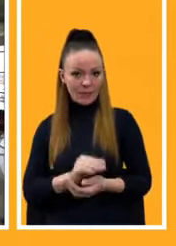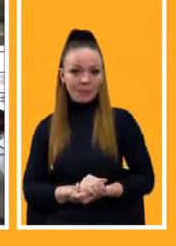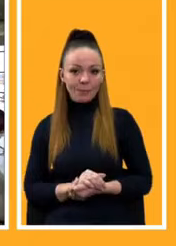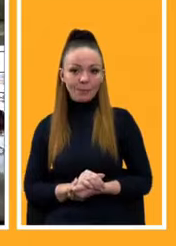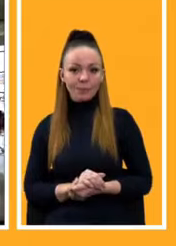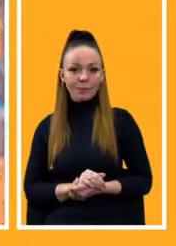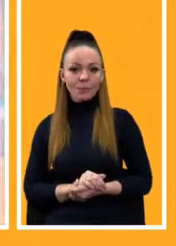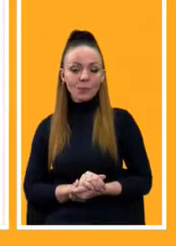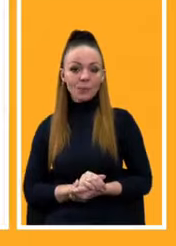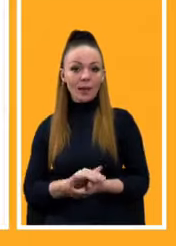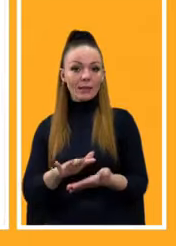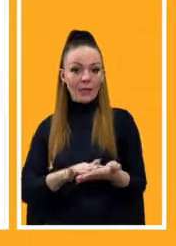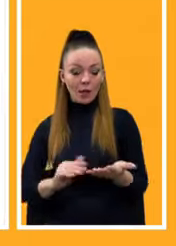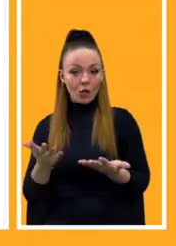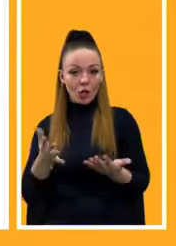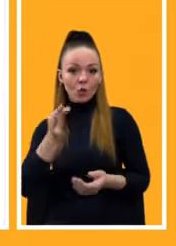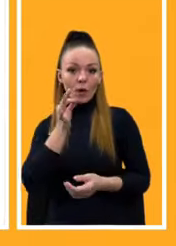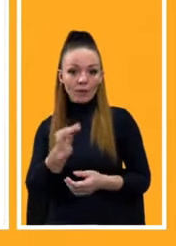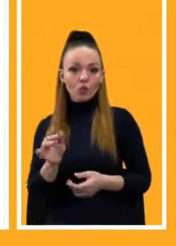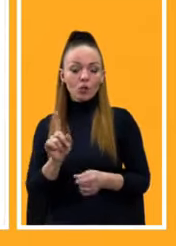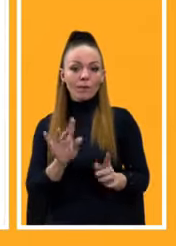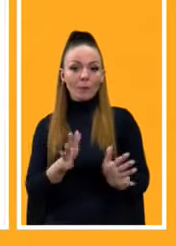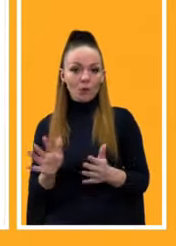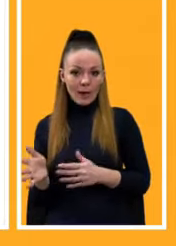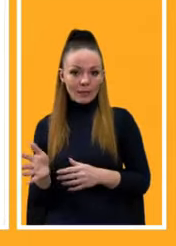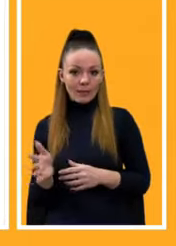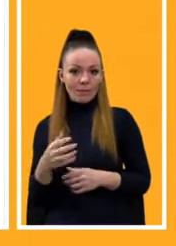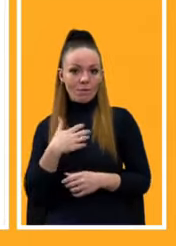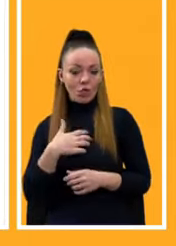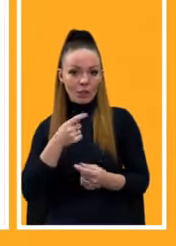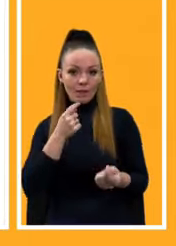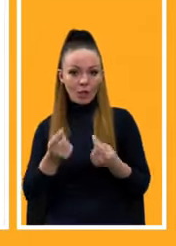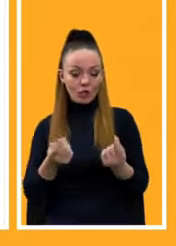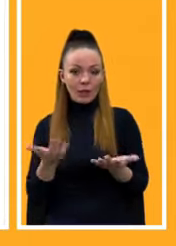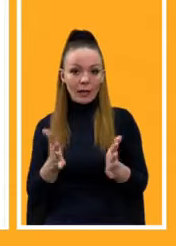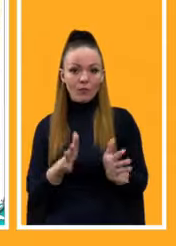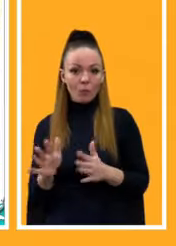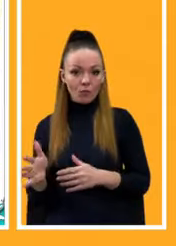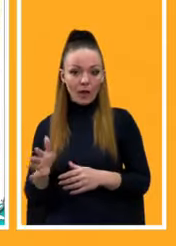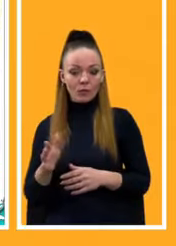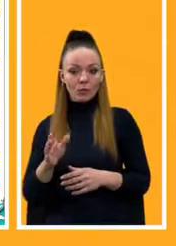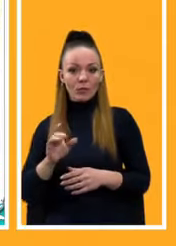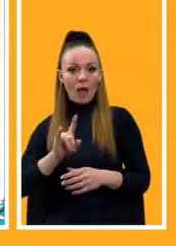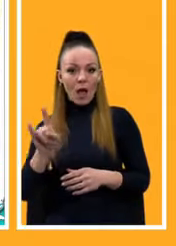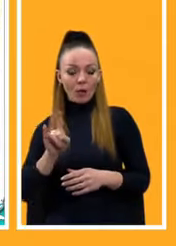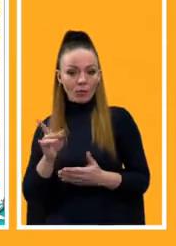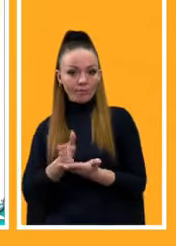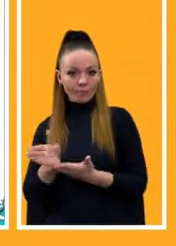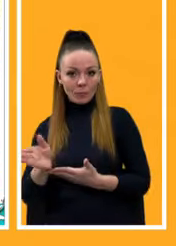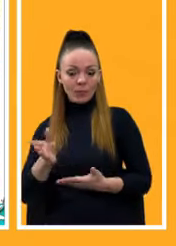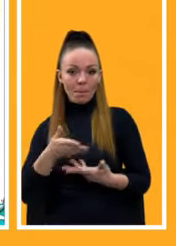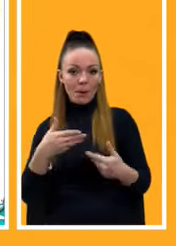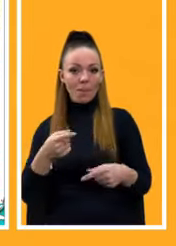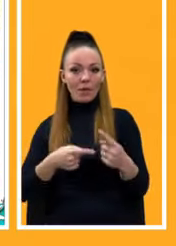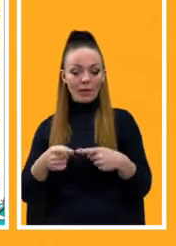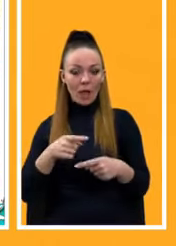Далі, якщо говорити, що відбувається, важливі речі, які відбуваються з точки зору аеренавігації. Ми повертаємо транзит на